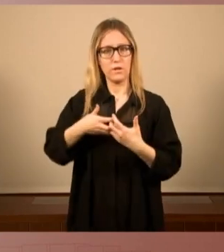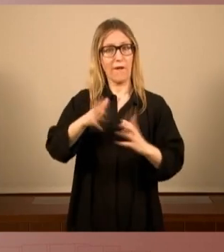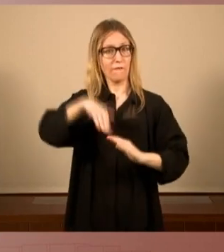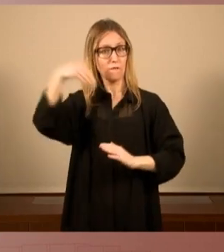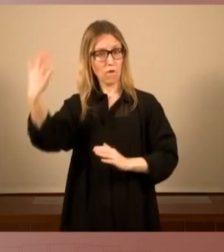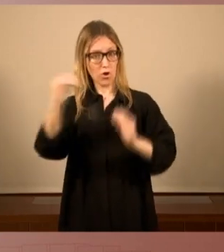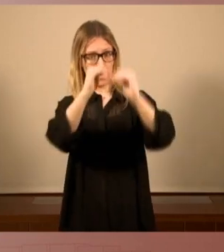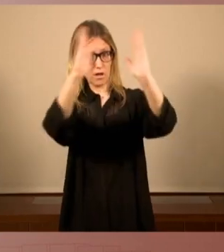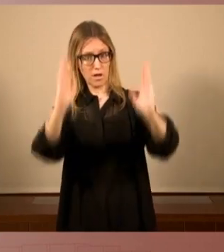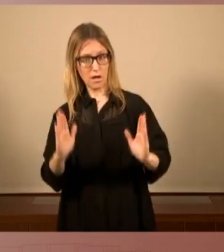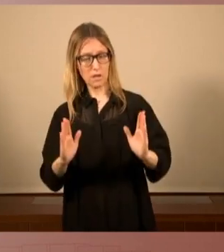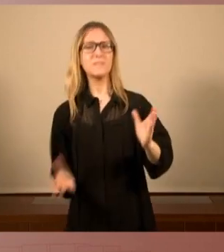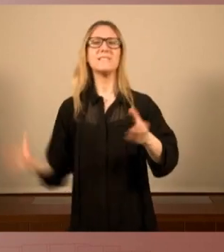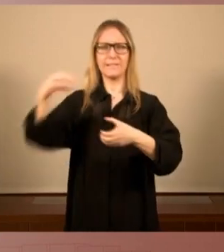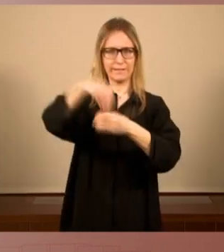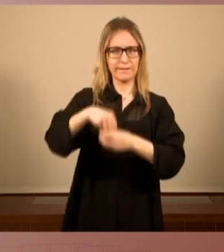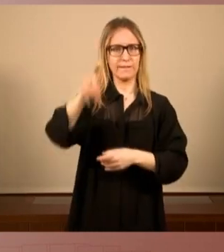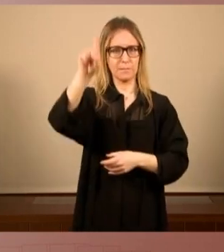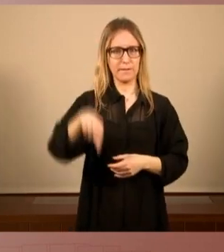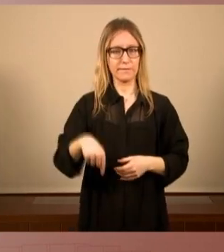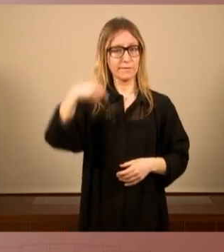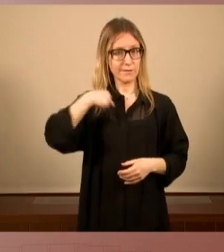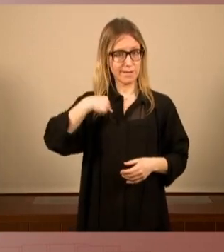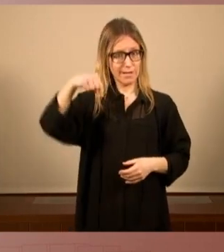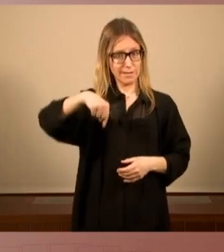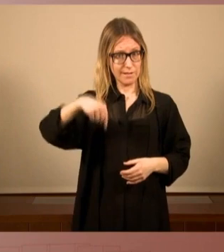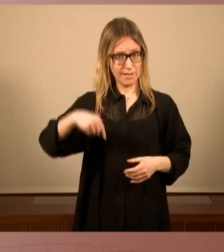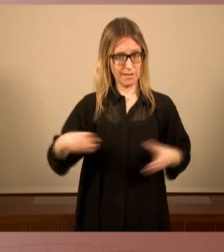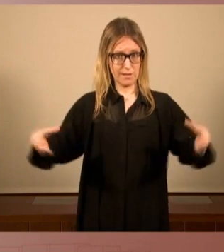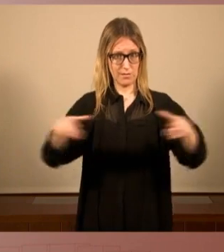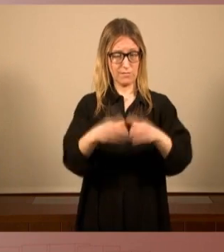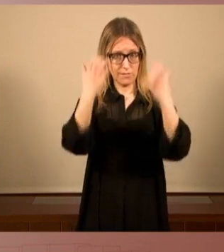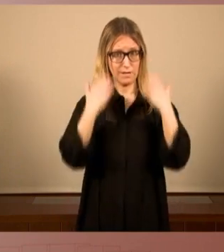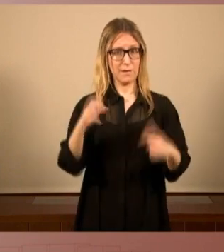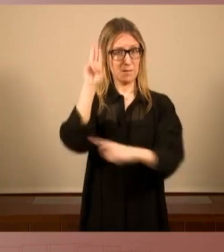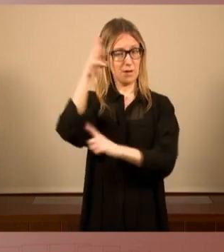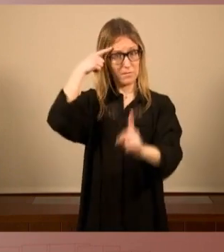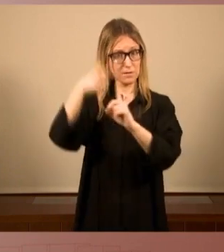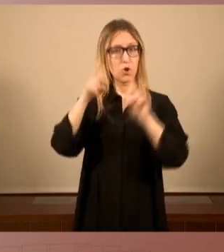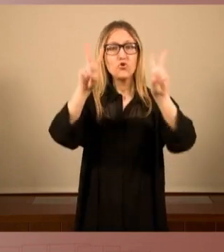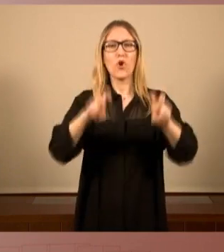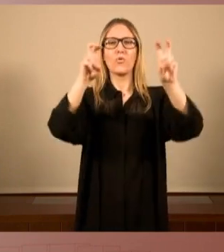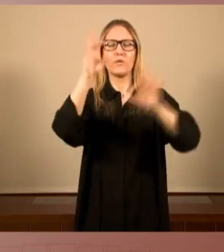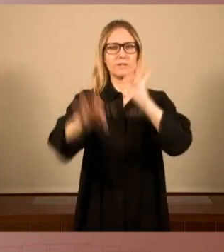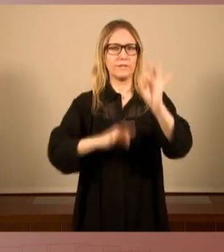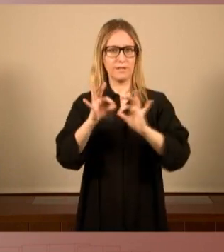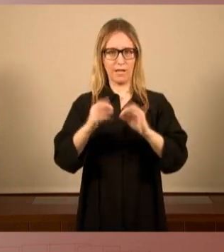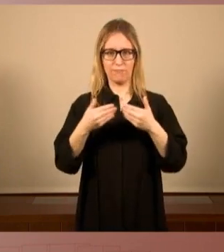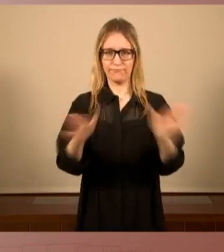nosaltres venim aquí per iniciar un nou cicle sabem que un país